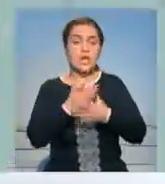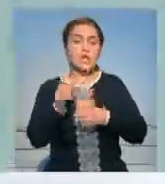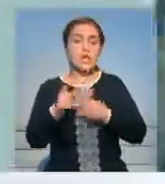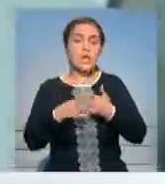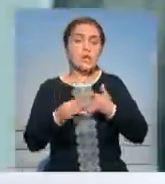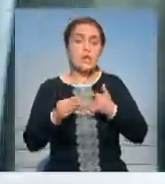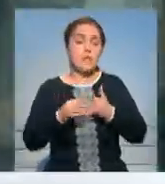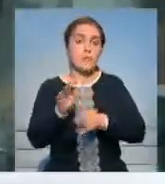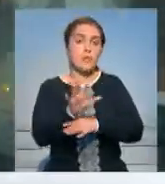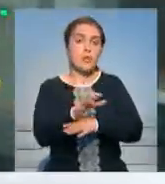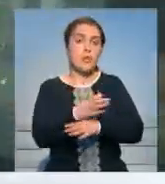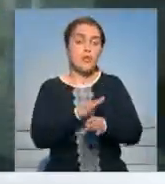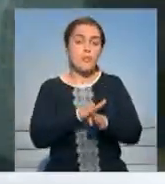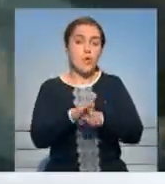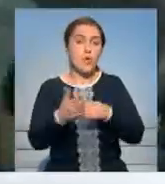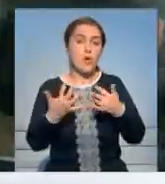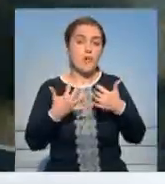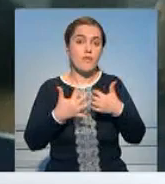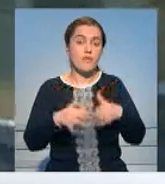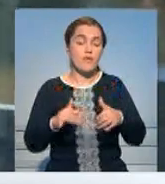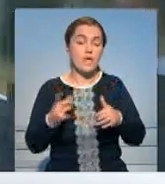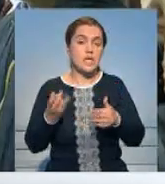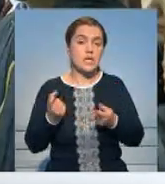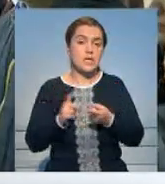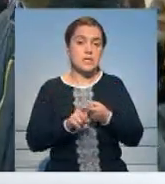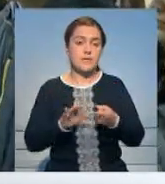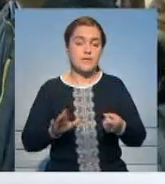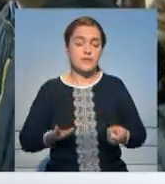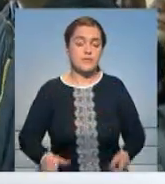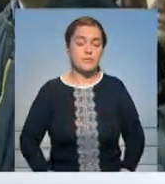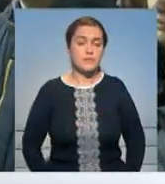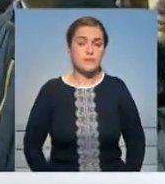наземного комплекса полностью автономны и независимы.